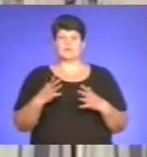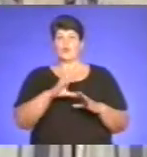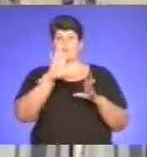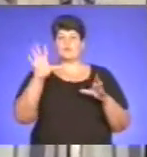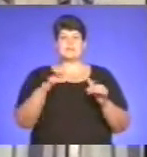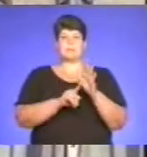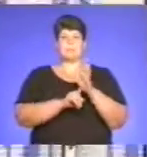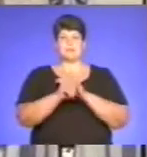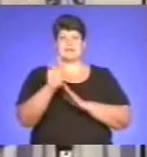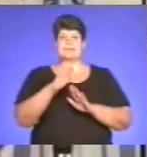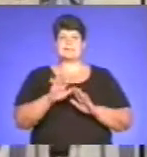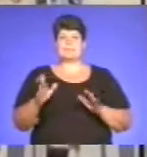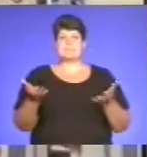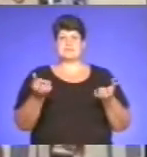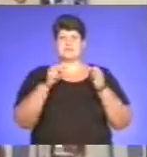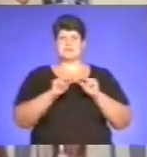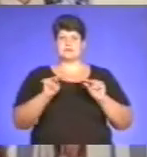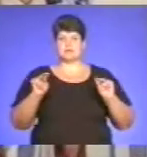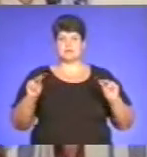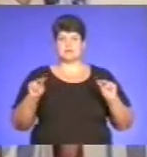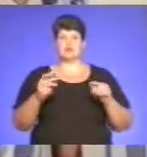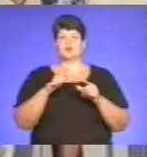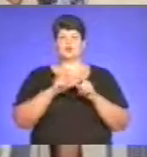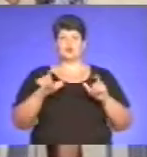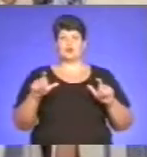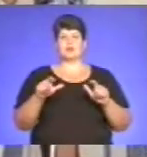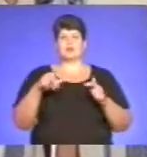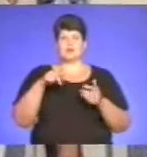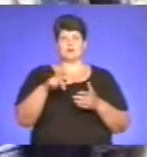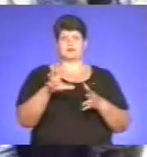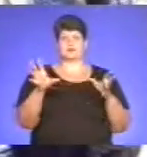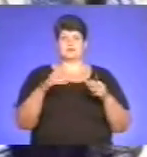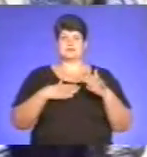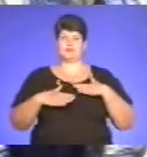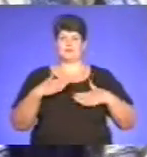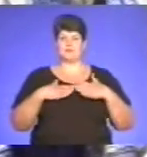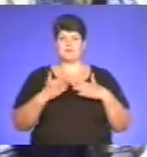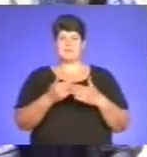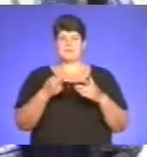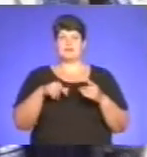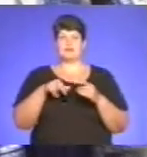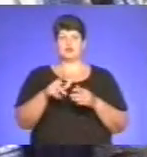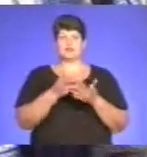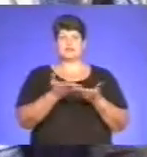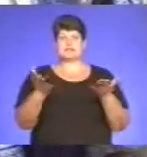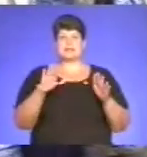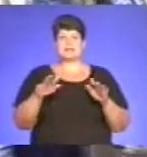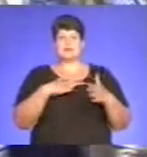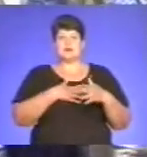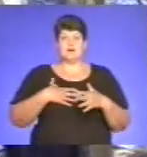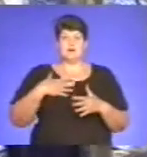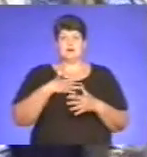починаннях дітей підтримують викладачі. Тож до школи малеча ходить із задоволенням. Перед виходом на сцену діти хвилюються.